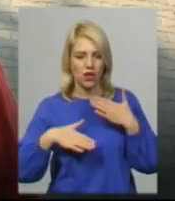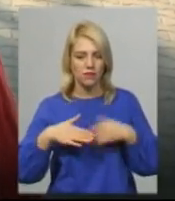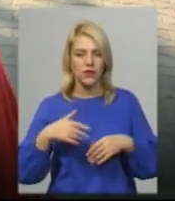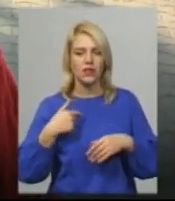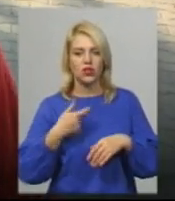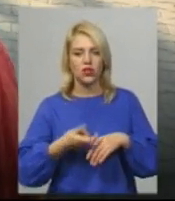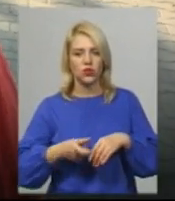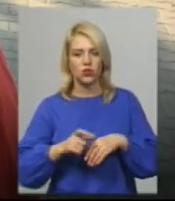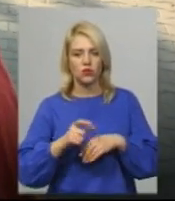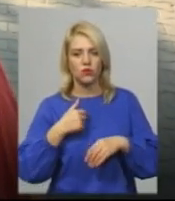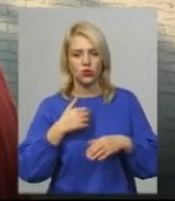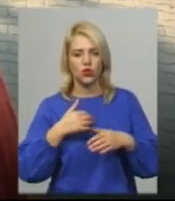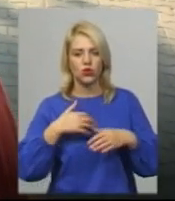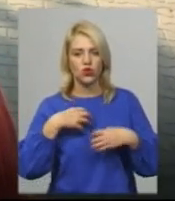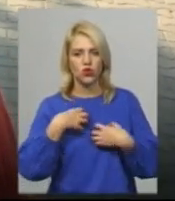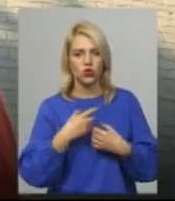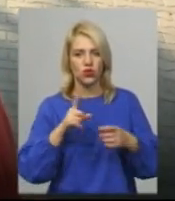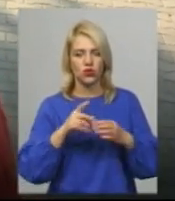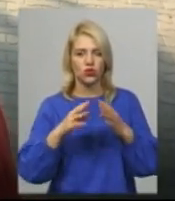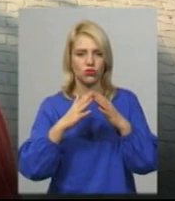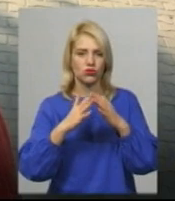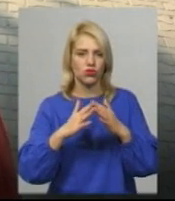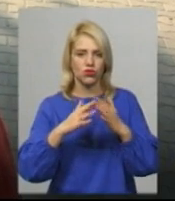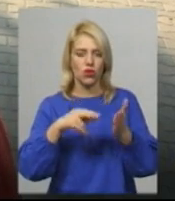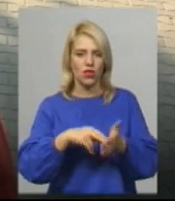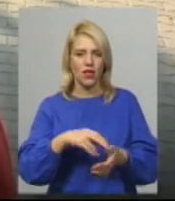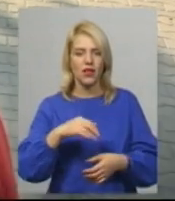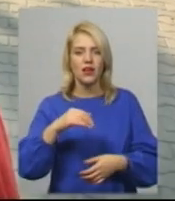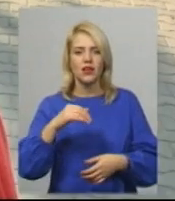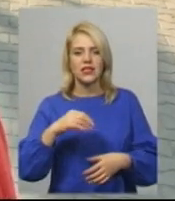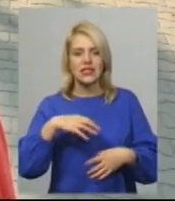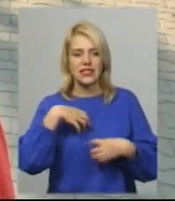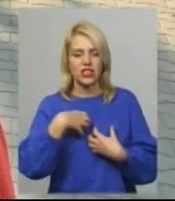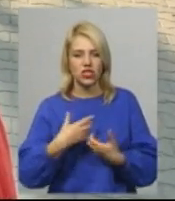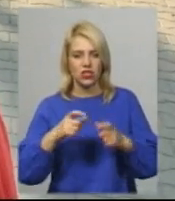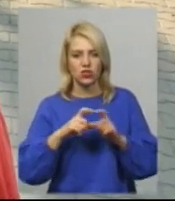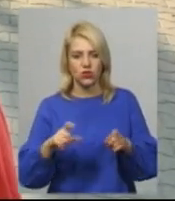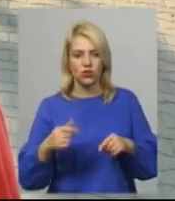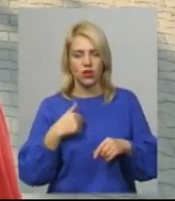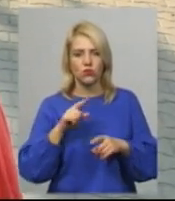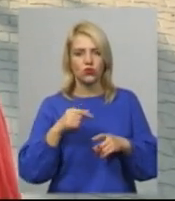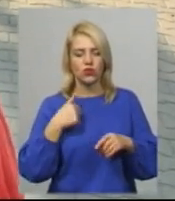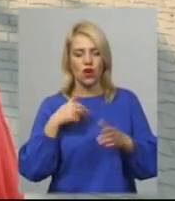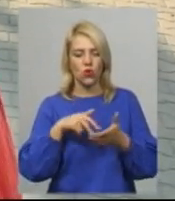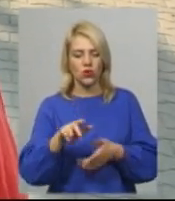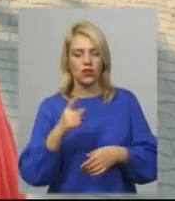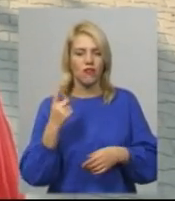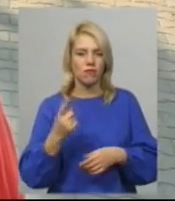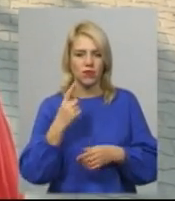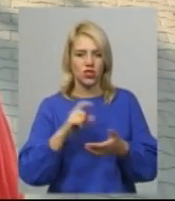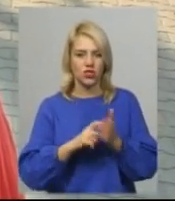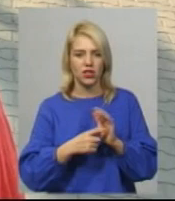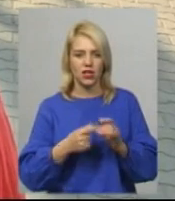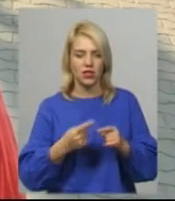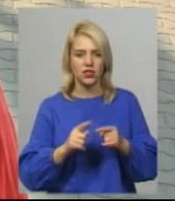мені дуже була шкода, як вона така стояла, страшна та школа, бо я ходила в перший клас, а мені вже 82